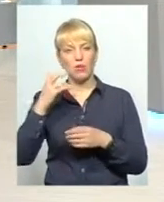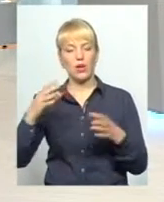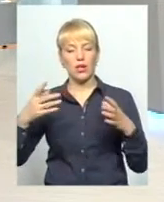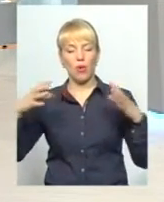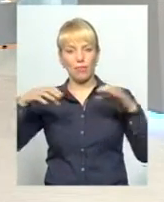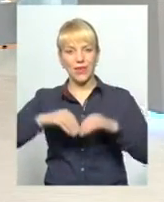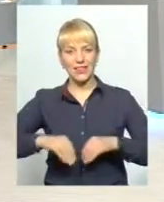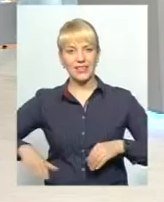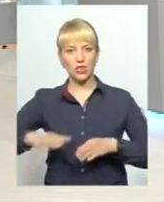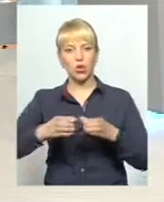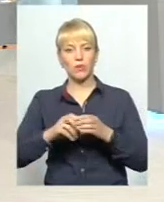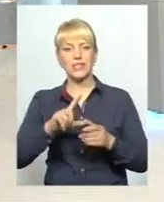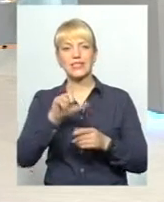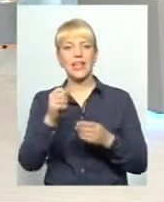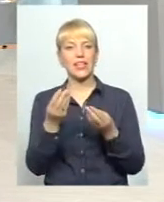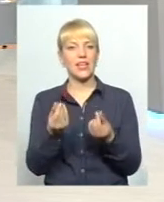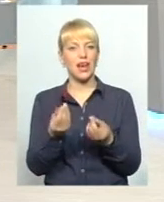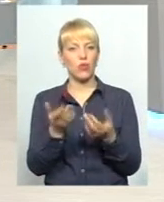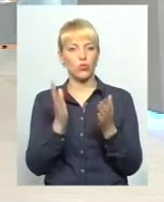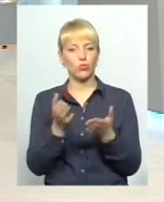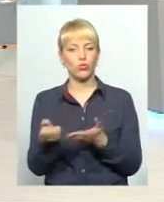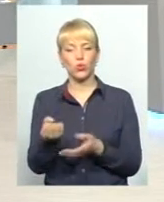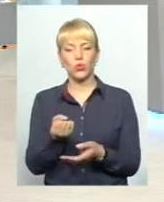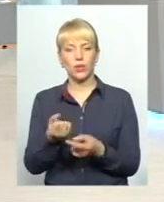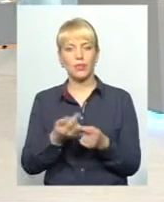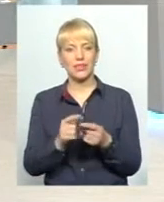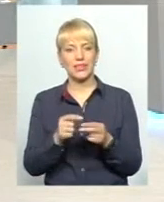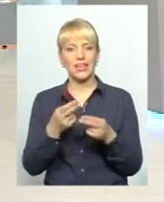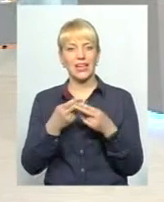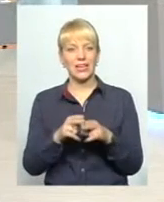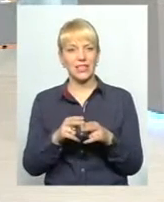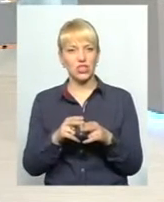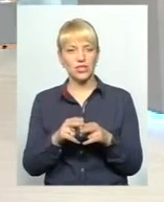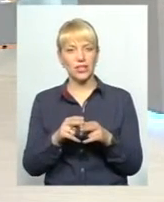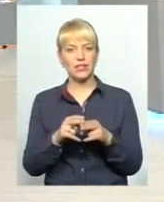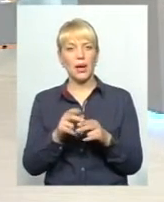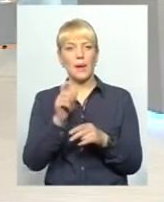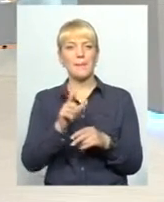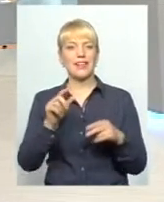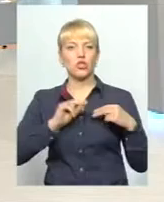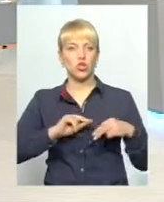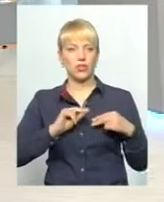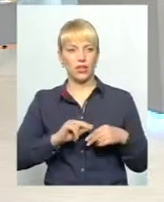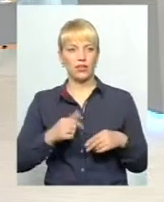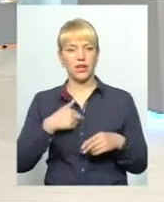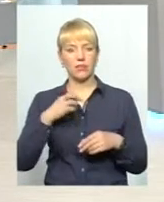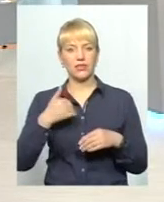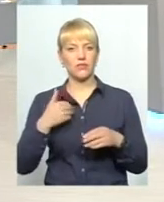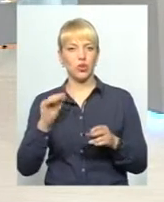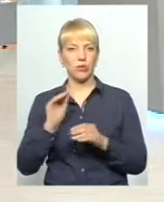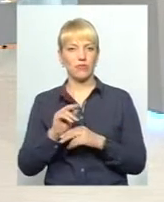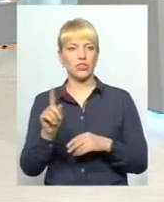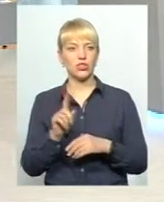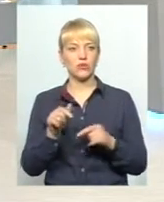громада, за який рахунок вона отримує технічний персонал. Я хотів би додати, що